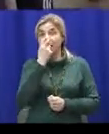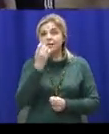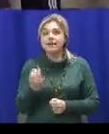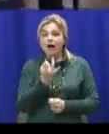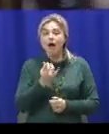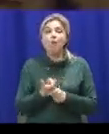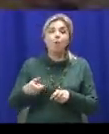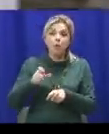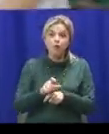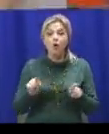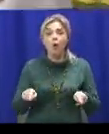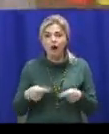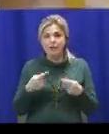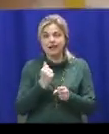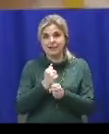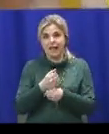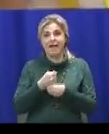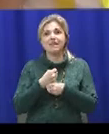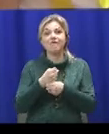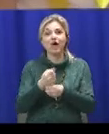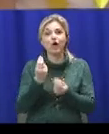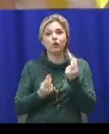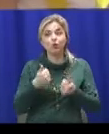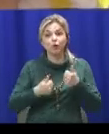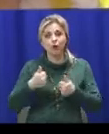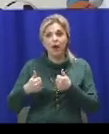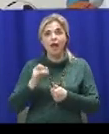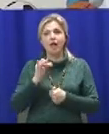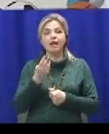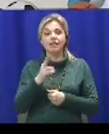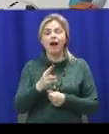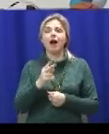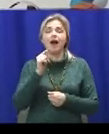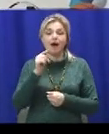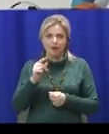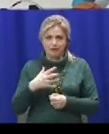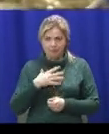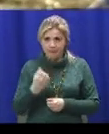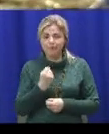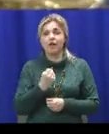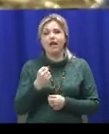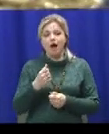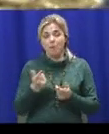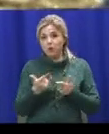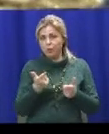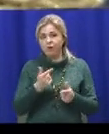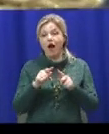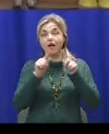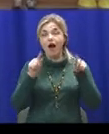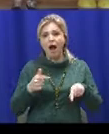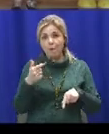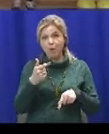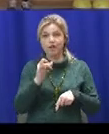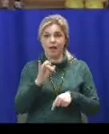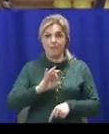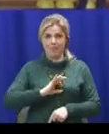більше, організатори влаштували естафети. Для найспритніших підготували дипломи, грамоти та медалі. Ольга Бережна,